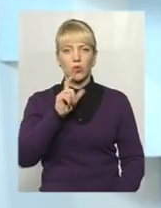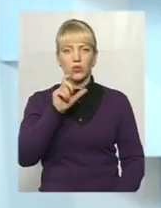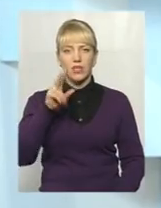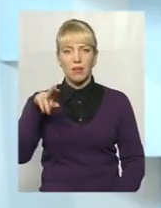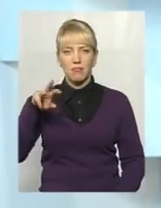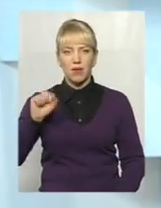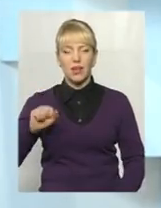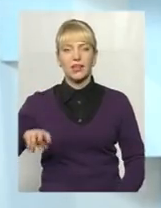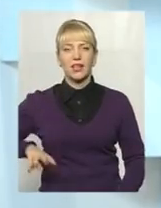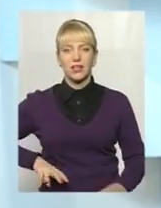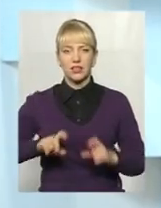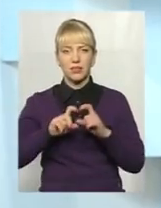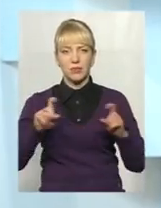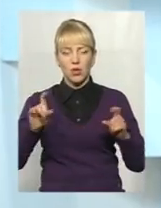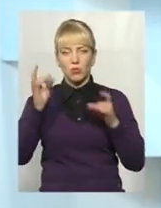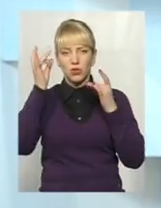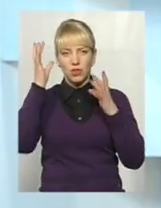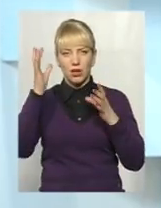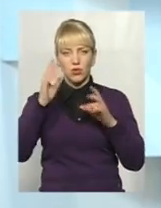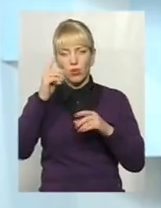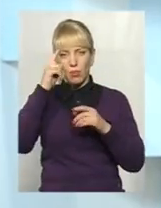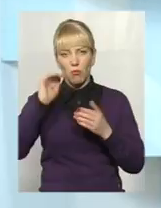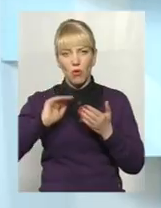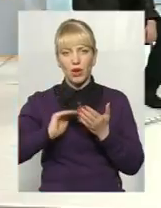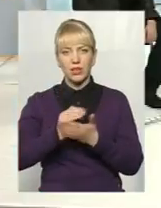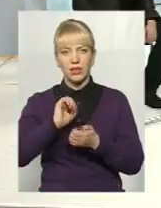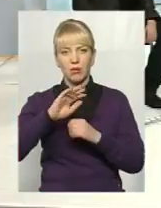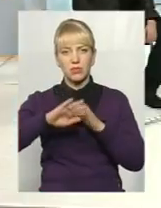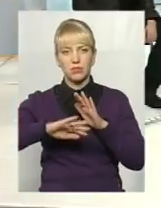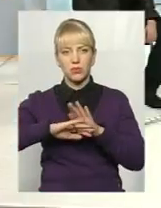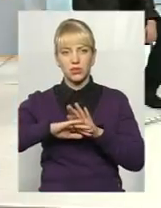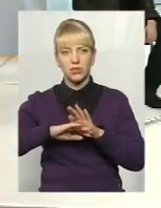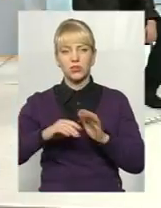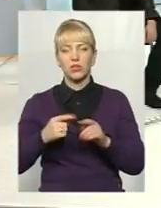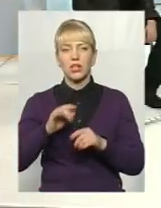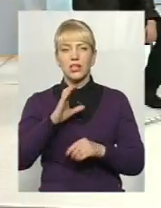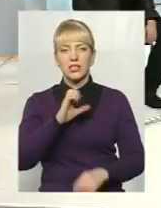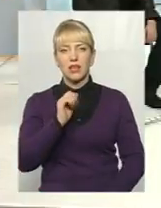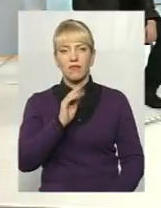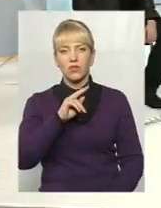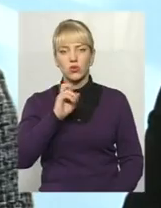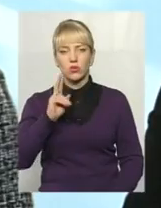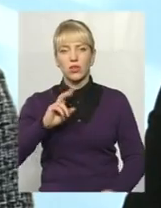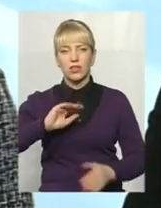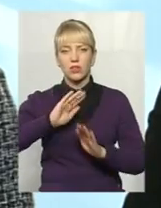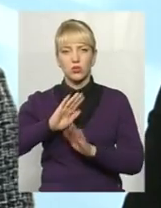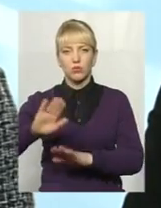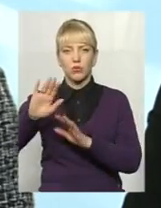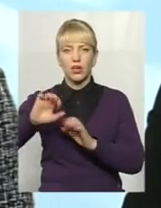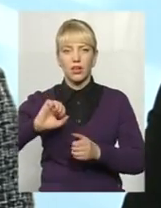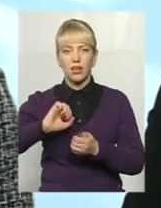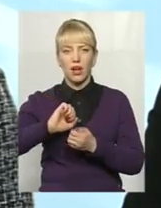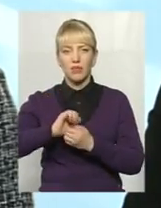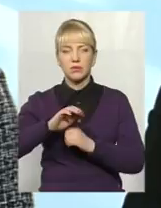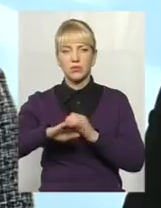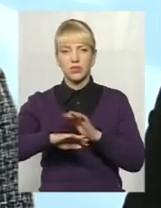Департаменту гуманітарної політики Кам'янець-Подільської міської ради та Вадим Анатолійович Савчук, заступник Кам'янець-Подільського міського голови.